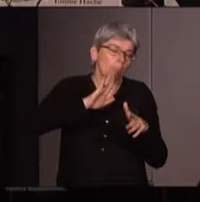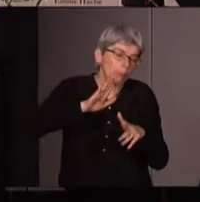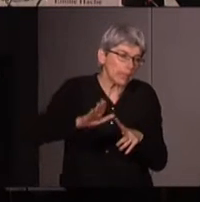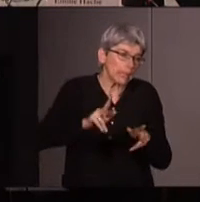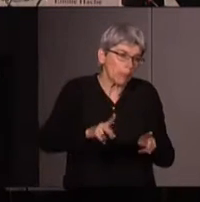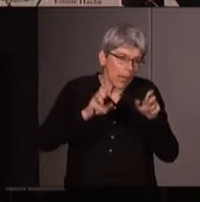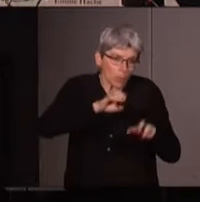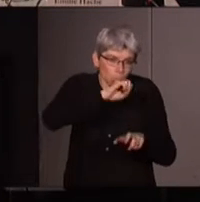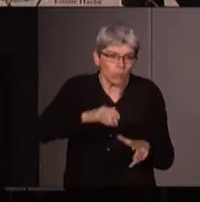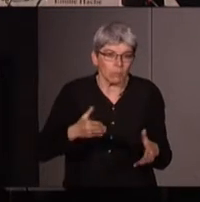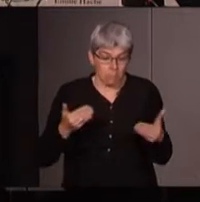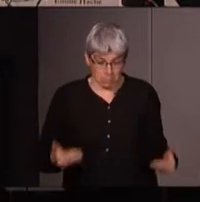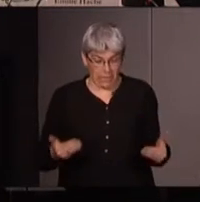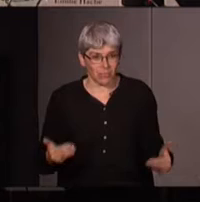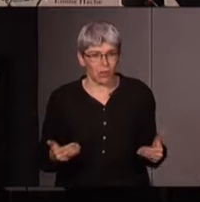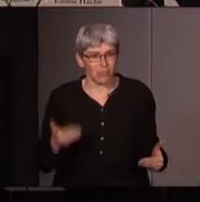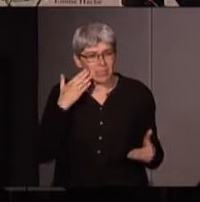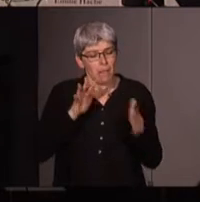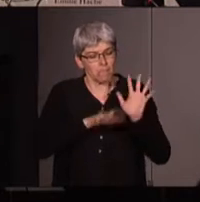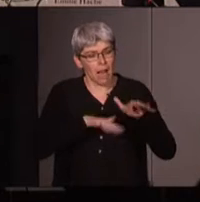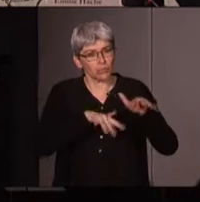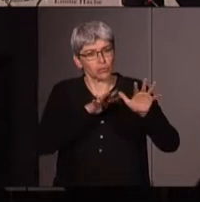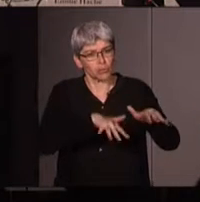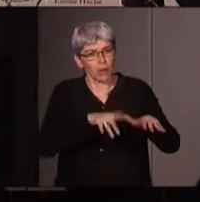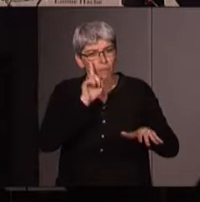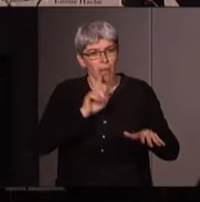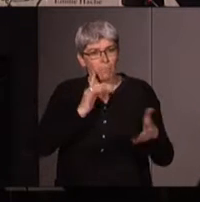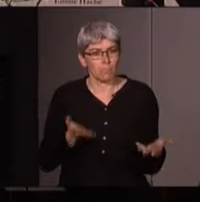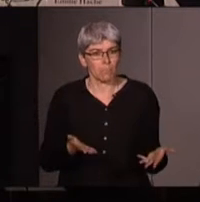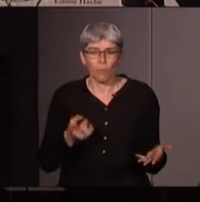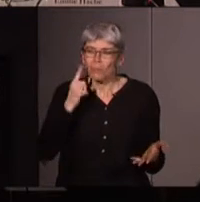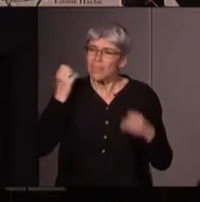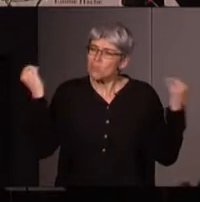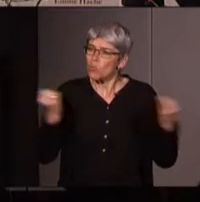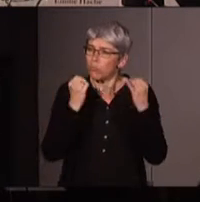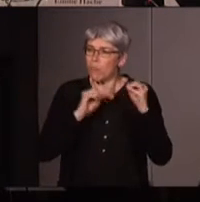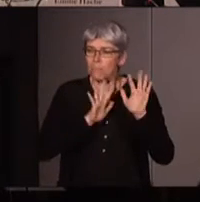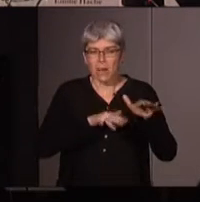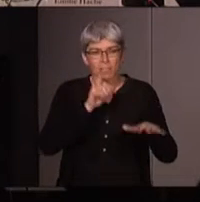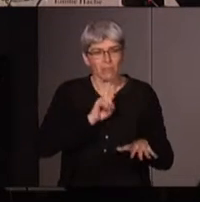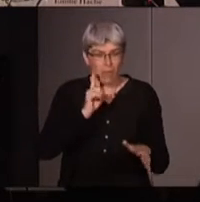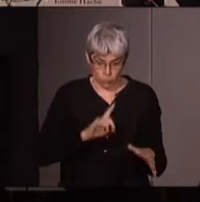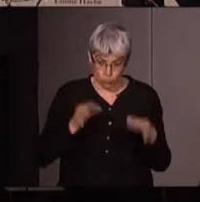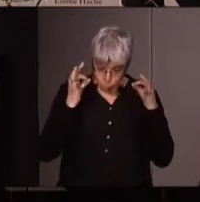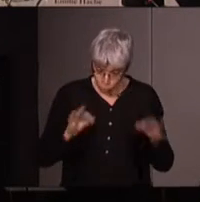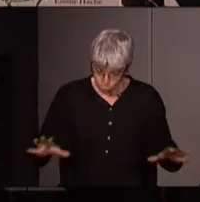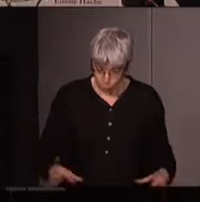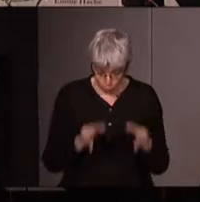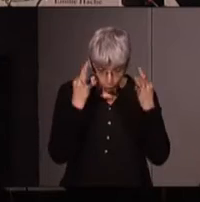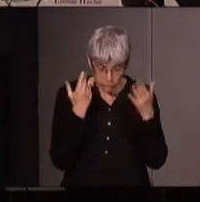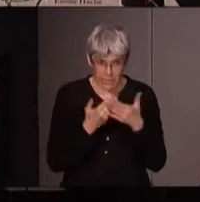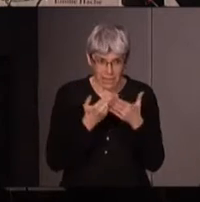et puis actuellement par exemple la marge des femmes quand on voit la marge des femmes le mouvement donc c'est vrai qu'on retrouve un peu ce côté